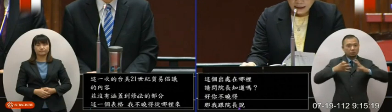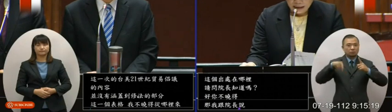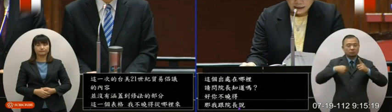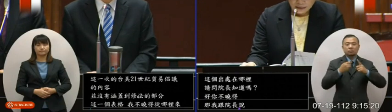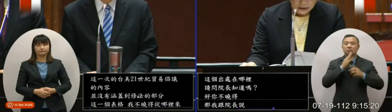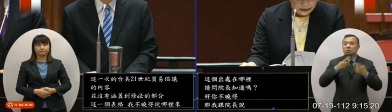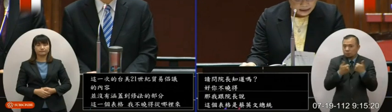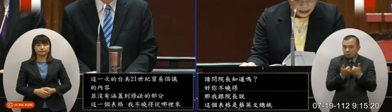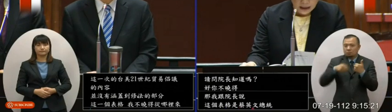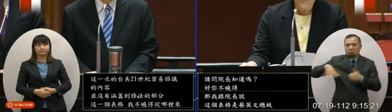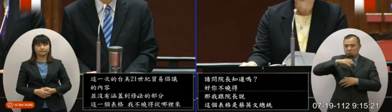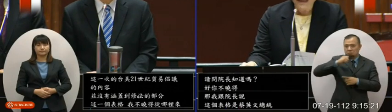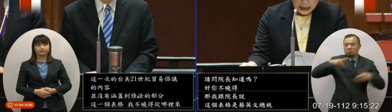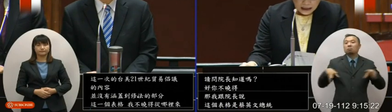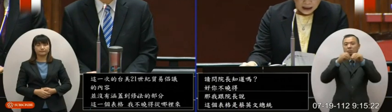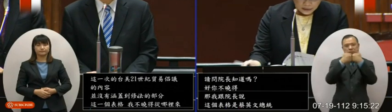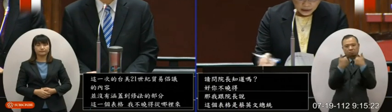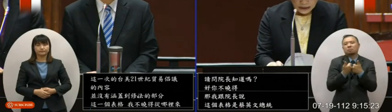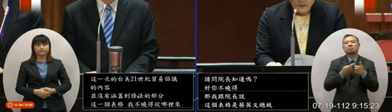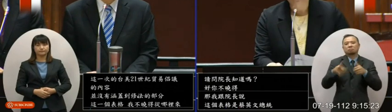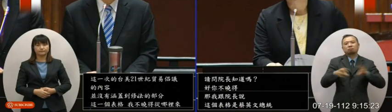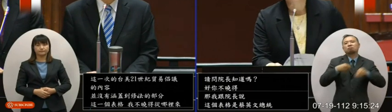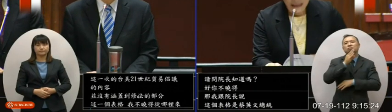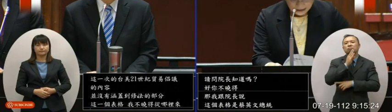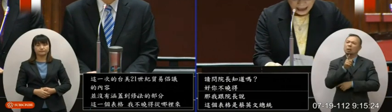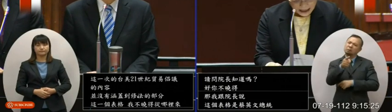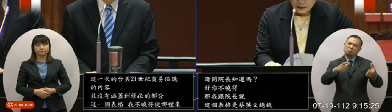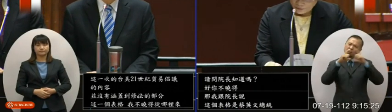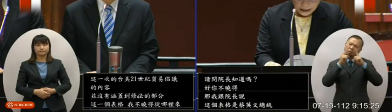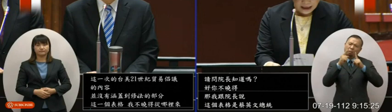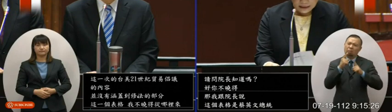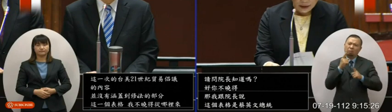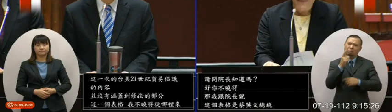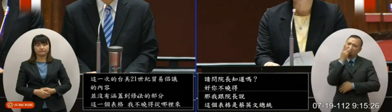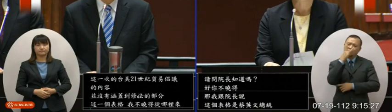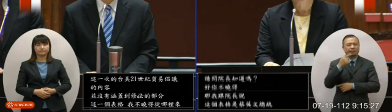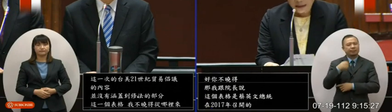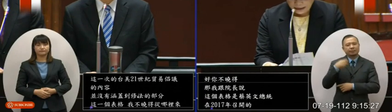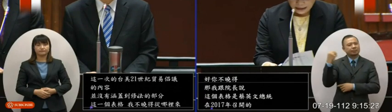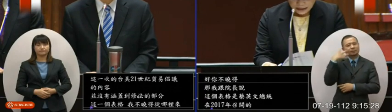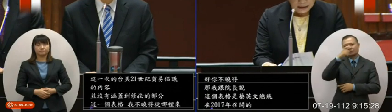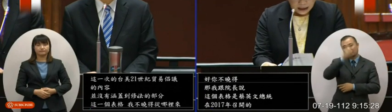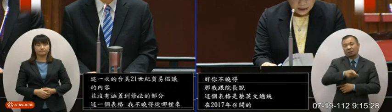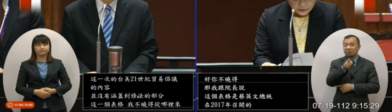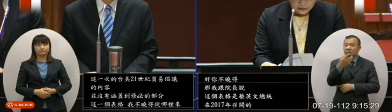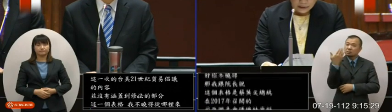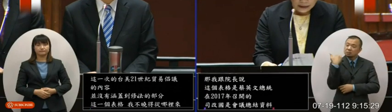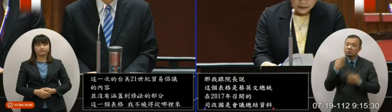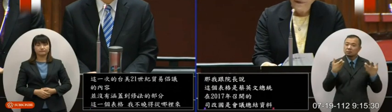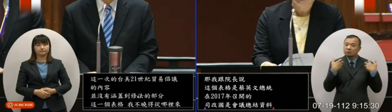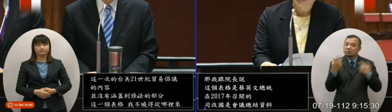的会议的总结会议资料那院长 对于你无法回答这个答案我非常失望毕竟当时您是